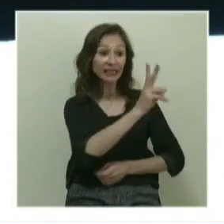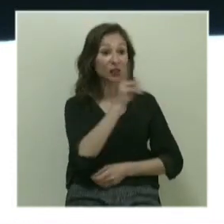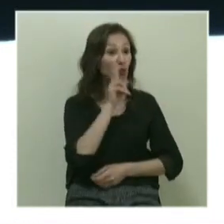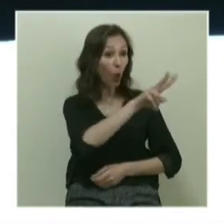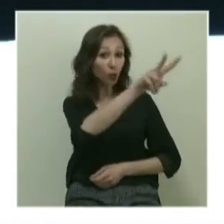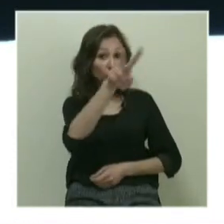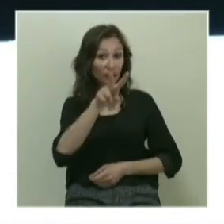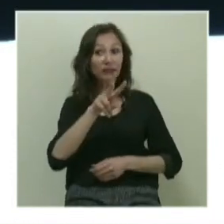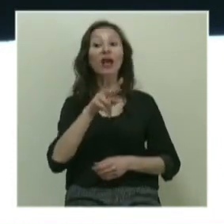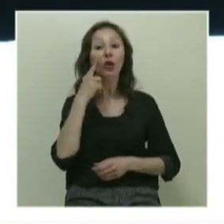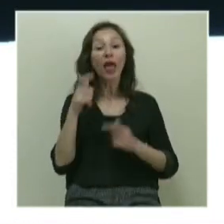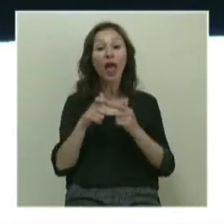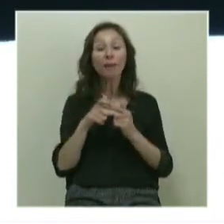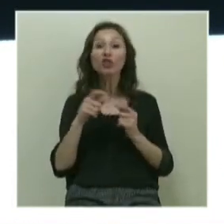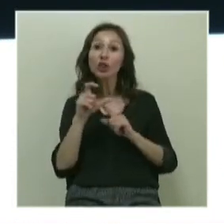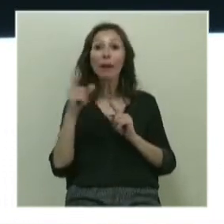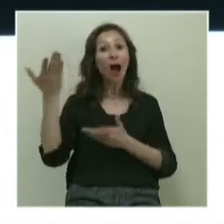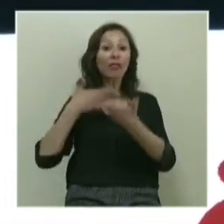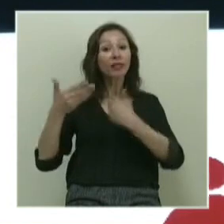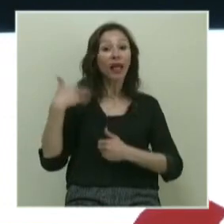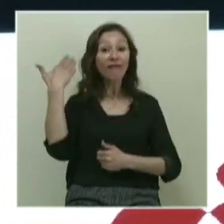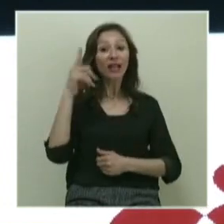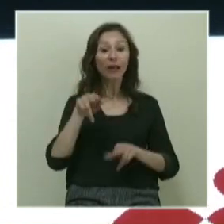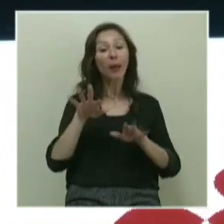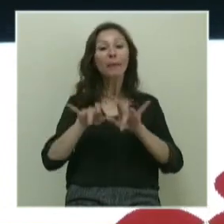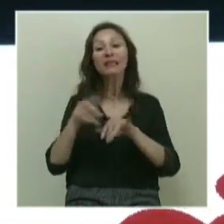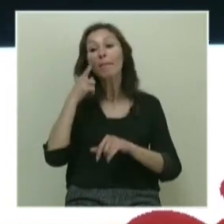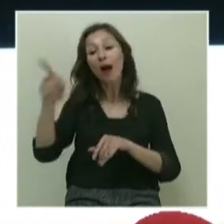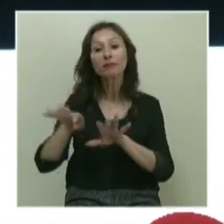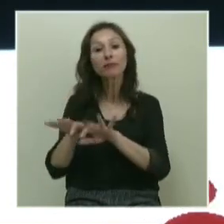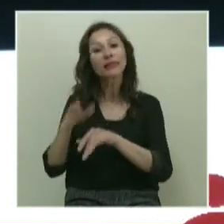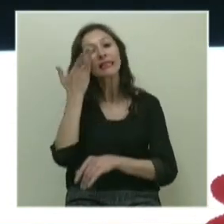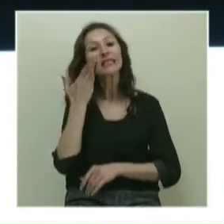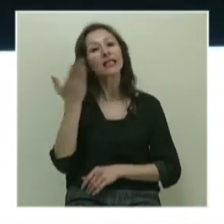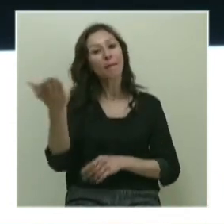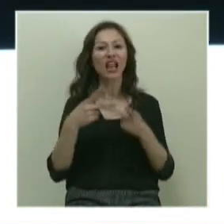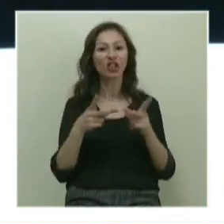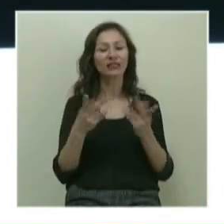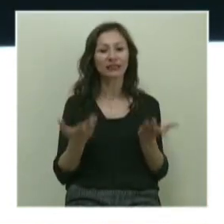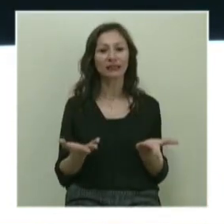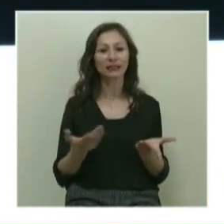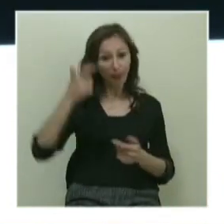gördüklerinize, Emin Çapa'yı dinledim şöyle bir şey anlattı diye gidip bilgisayarınızda izletebileceksiniz.